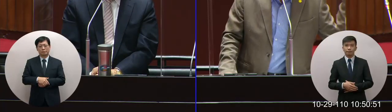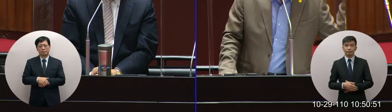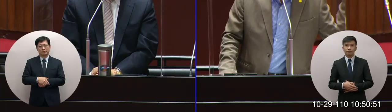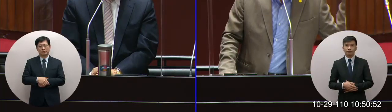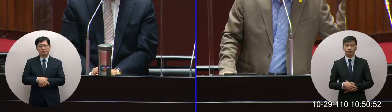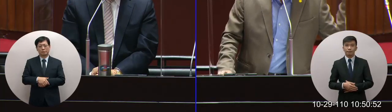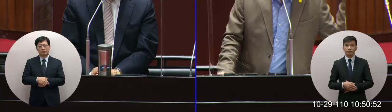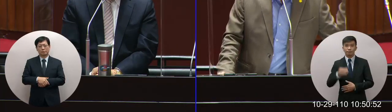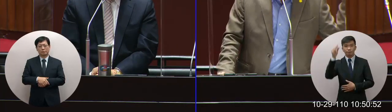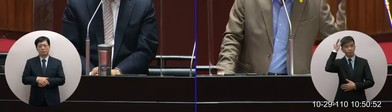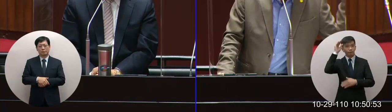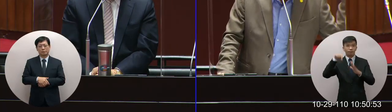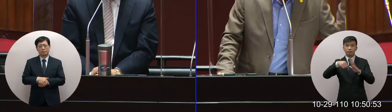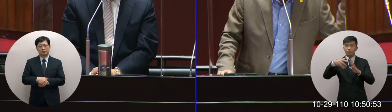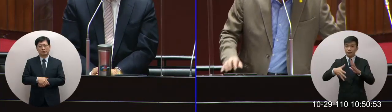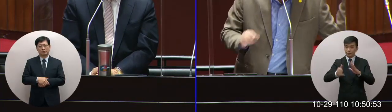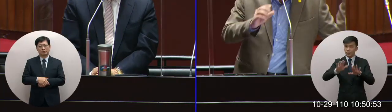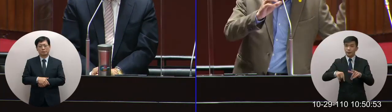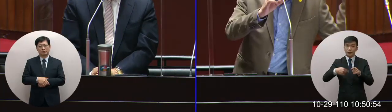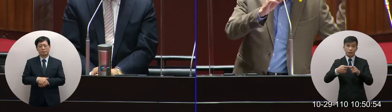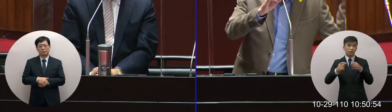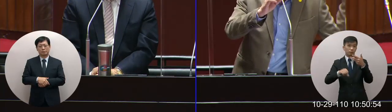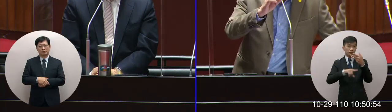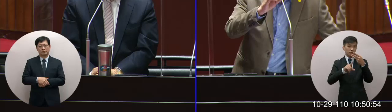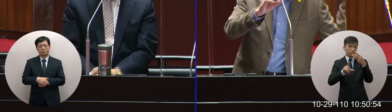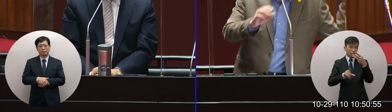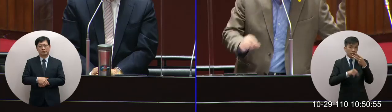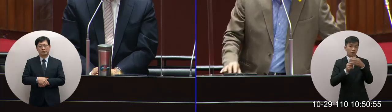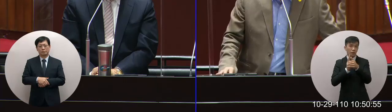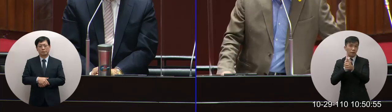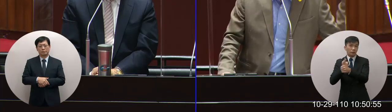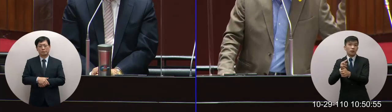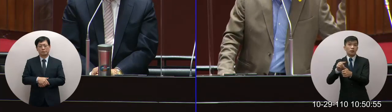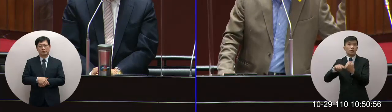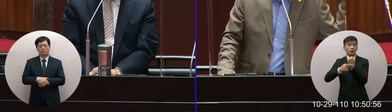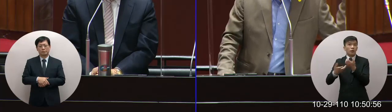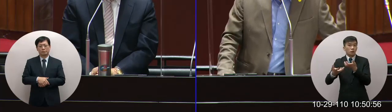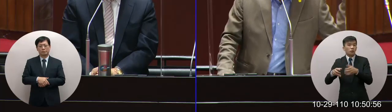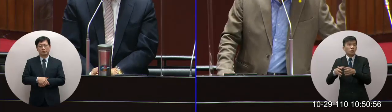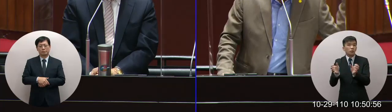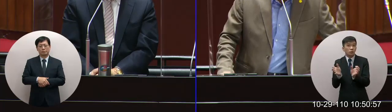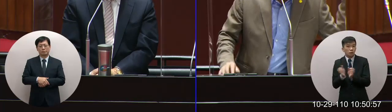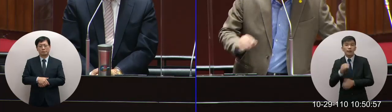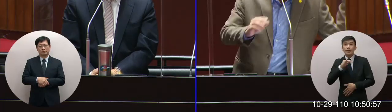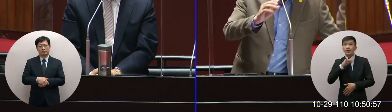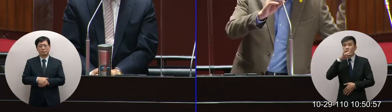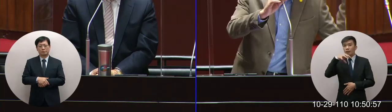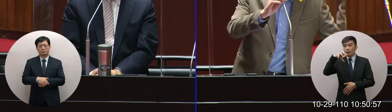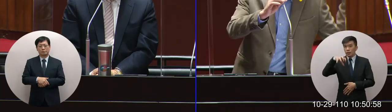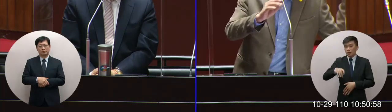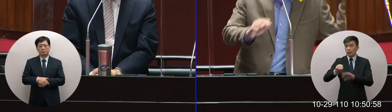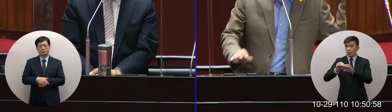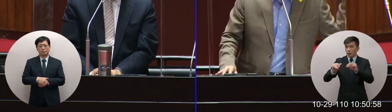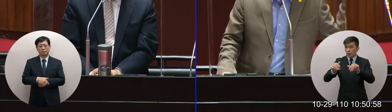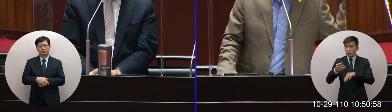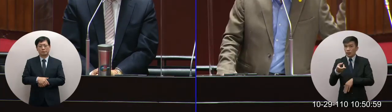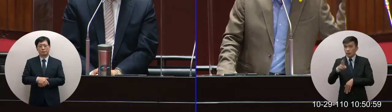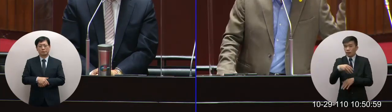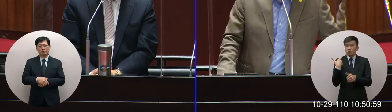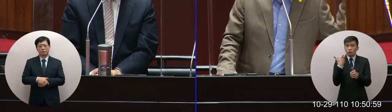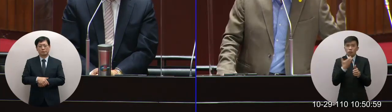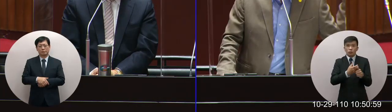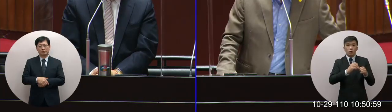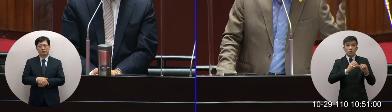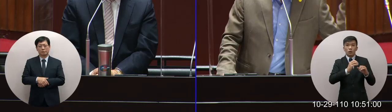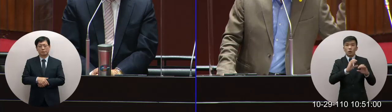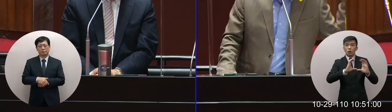院長在今年三月有這個責令我們法務部把這個我們戲子看守所的用地要這個這個移交移交回